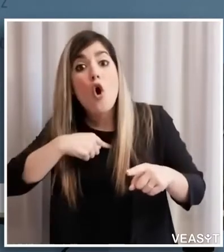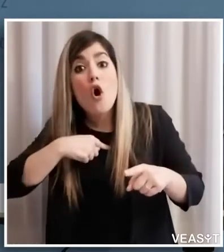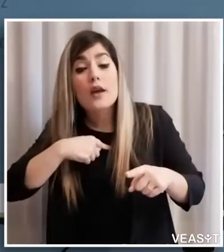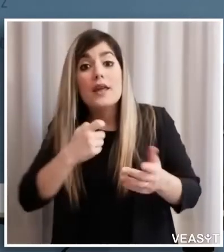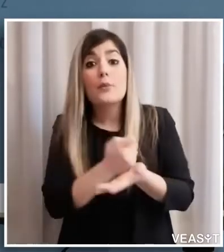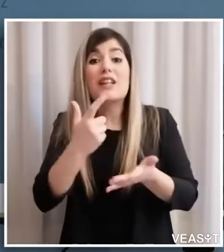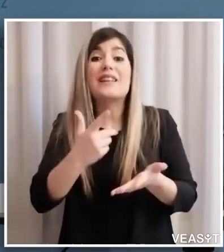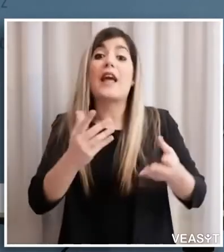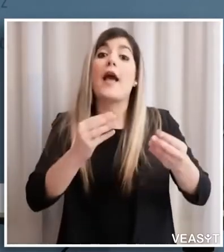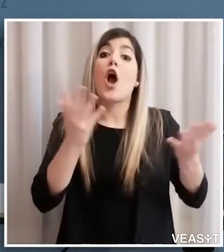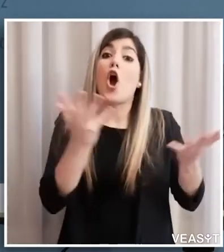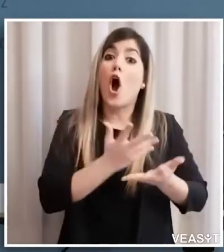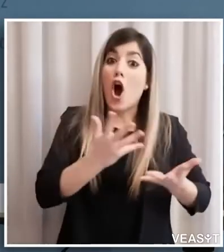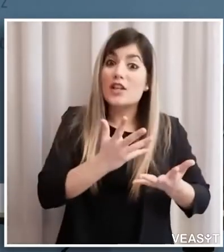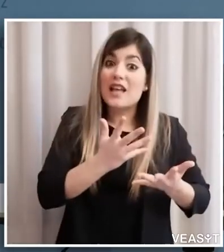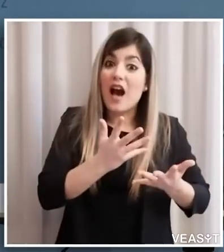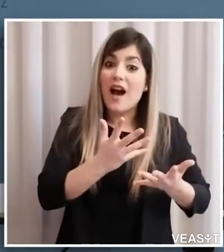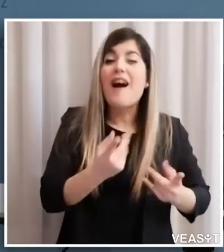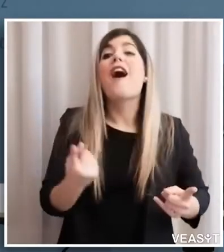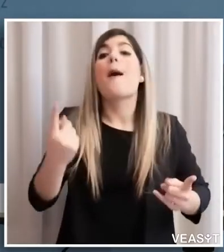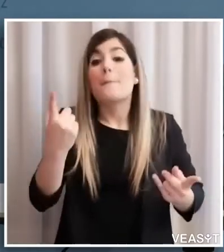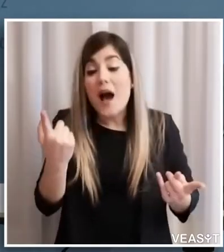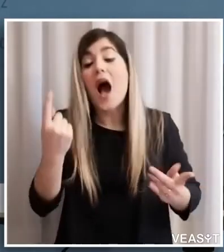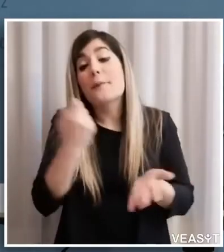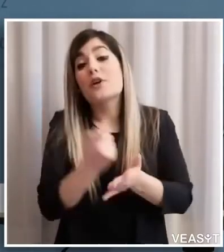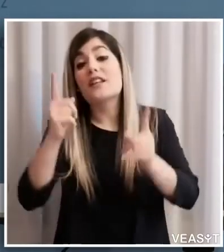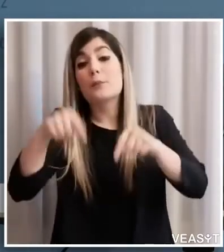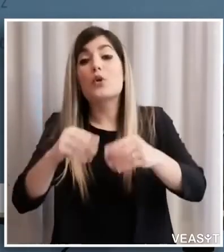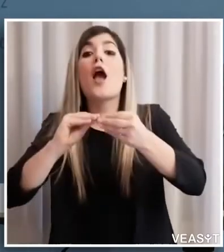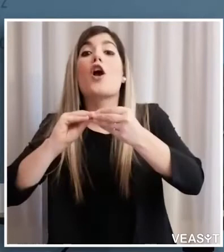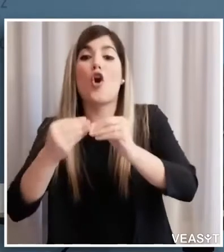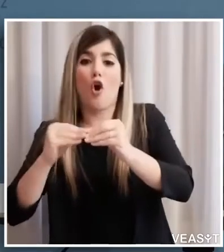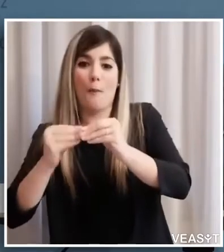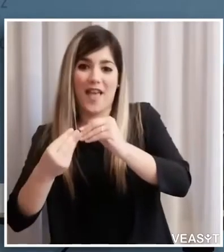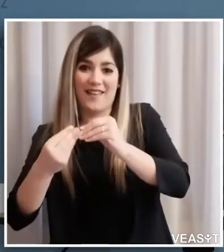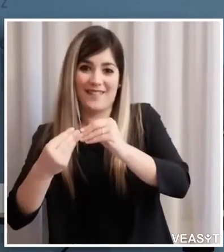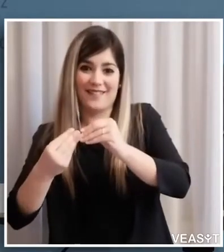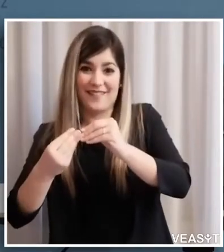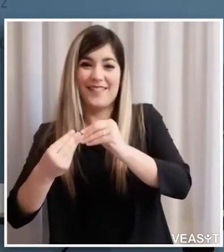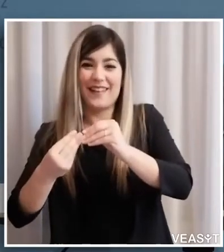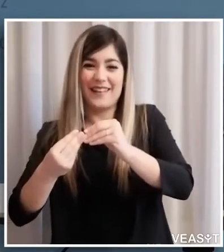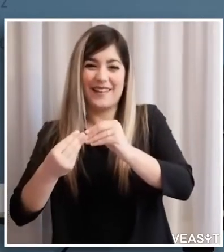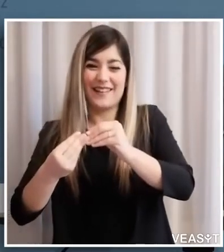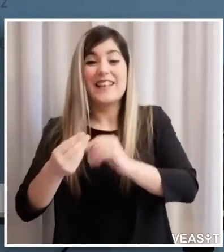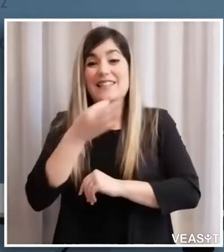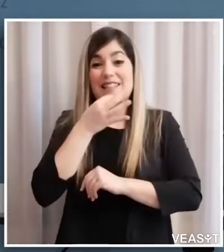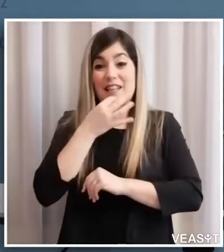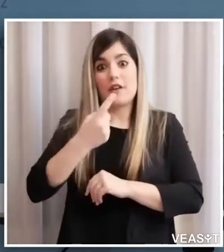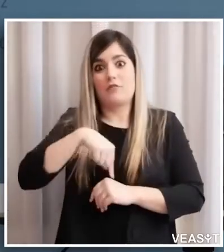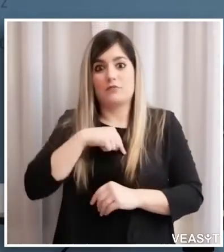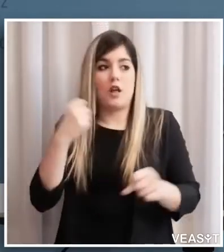il come e qui posso confermare che ovviamente facciamo leva su quello che è stato il lavoro svolto da parte dei